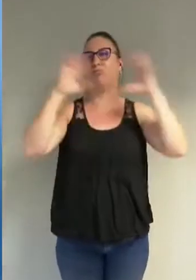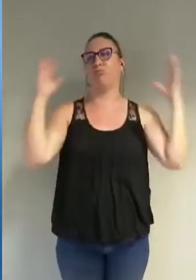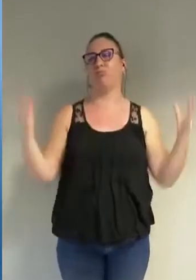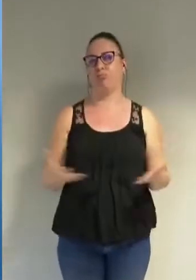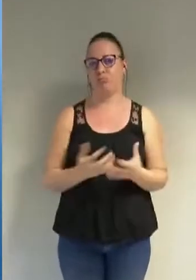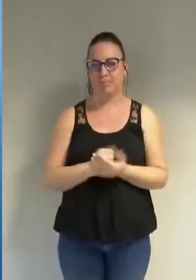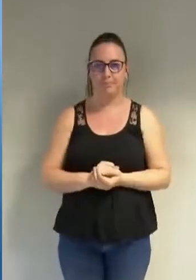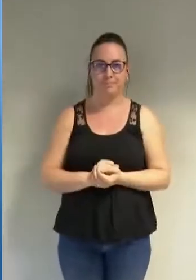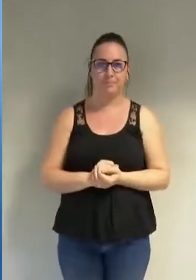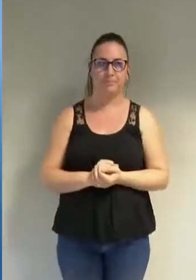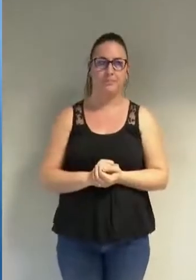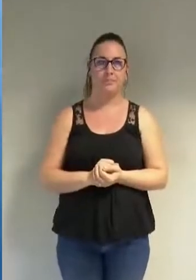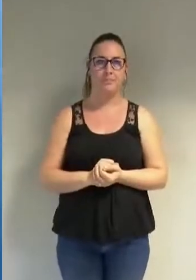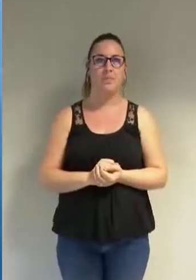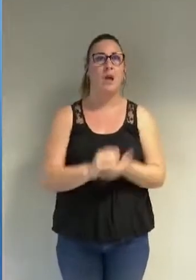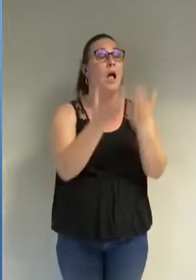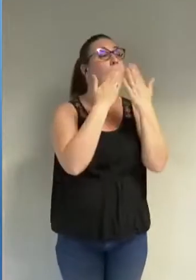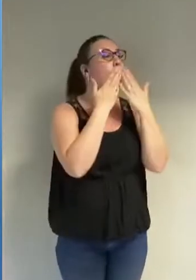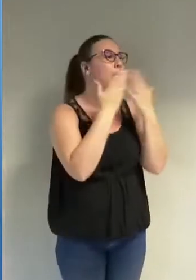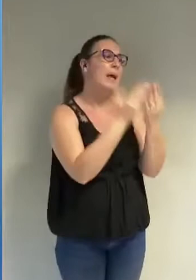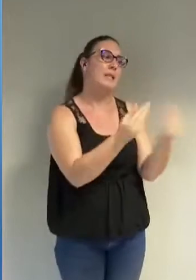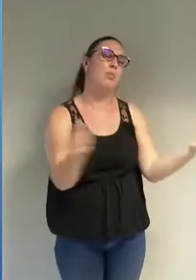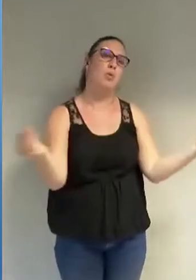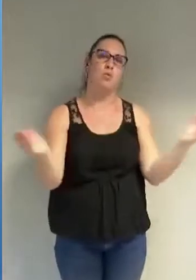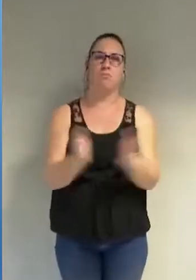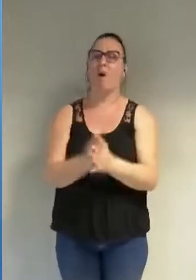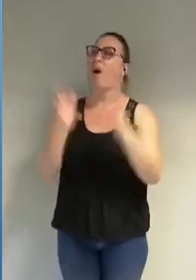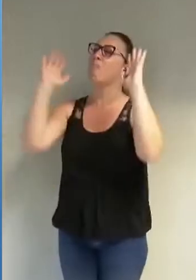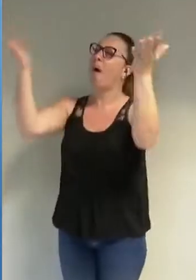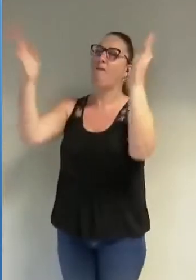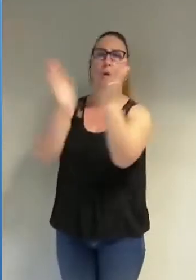et Laure je vous remercie beaucoup merci